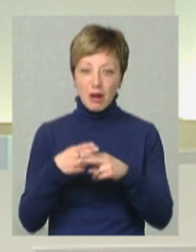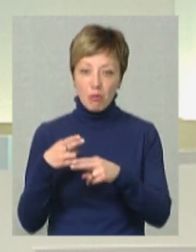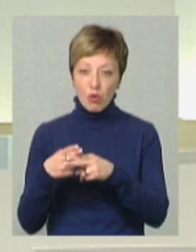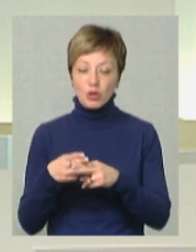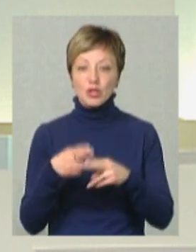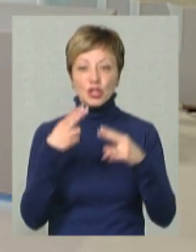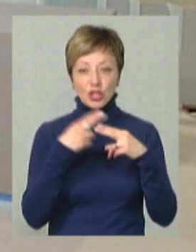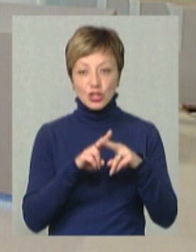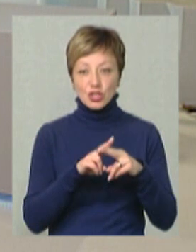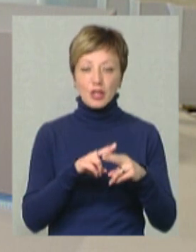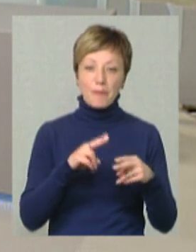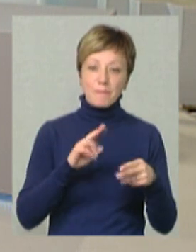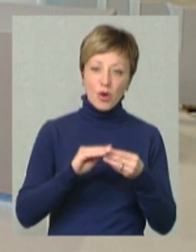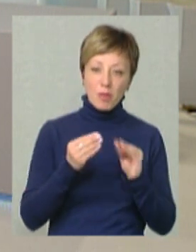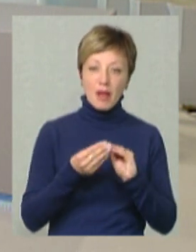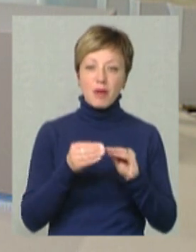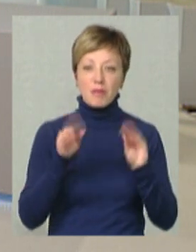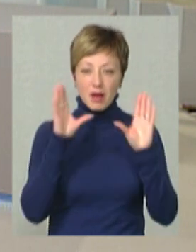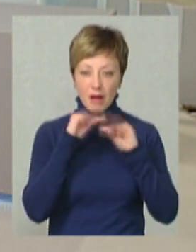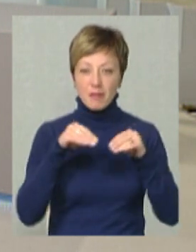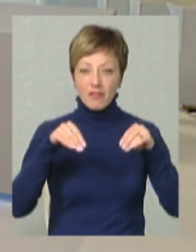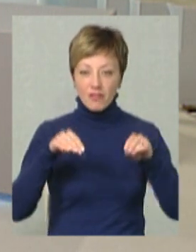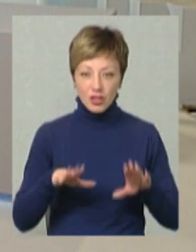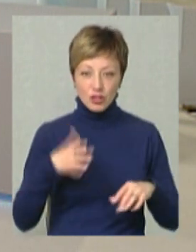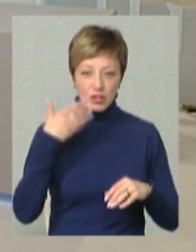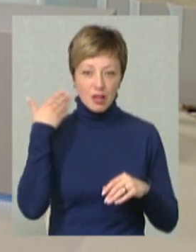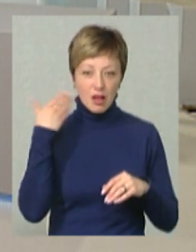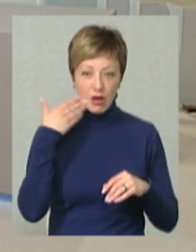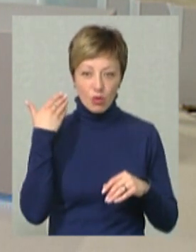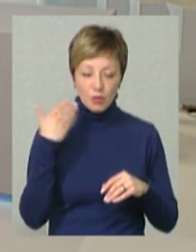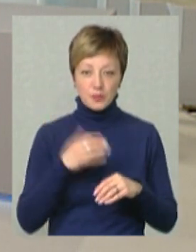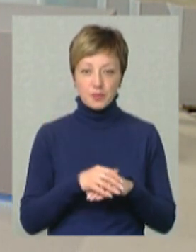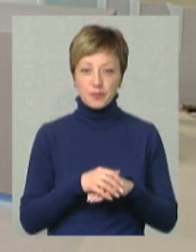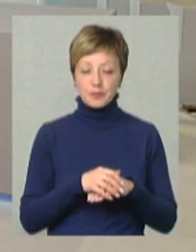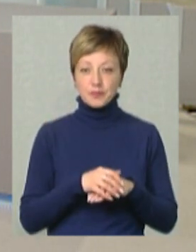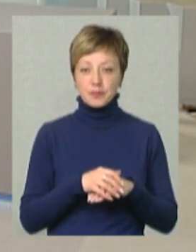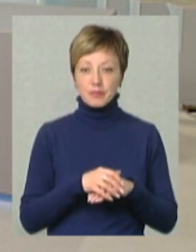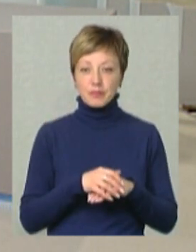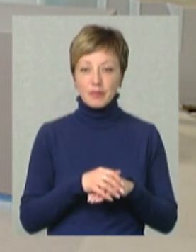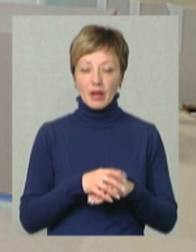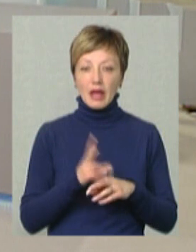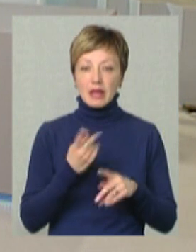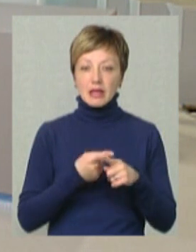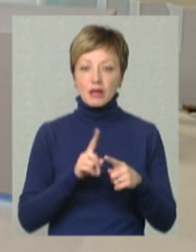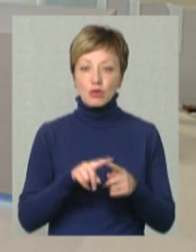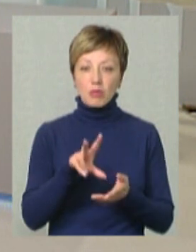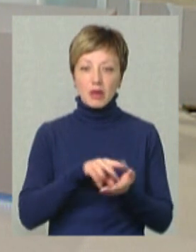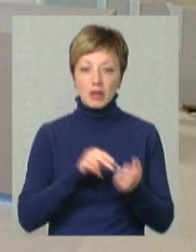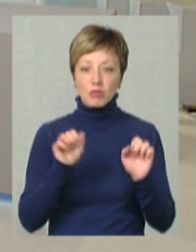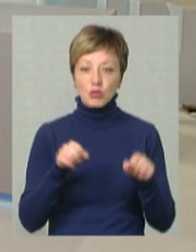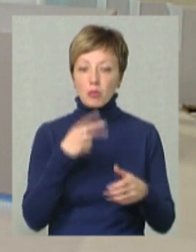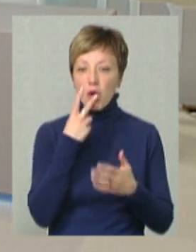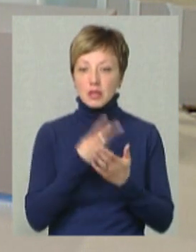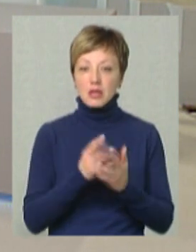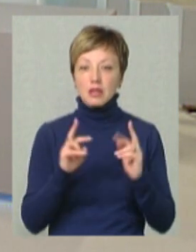Тому що технічні перепони – це відносно легко, тому що на цьому прикладі ми можемо